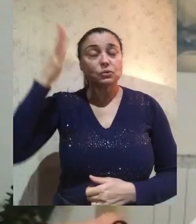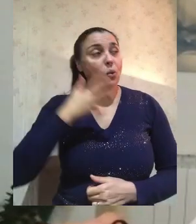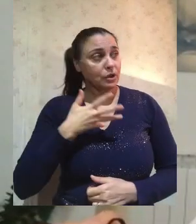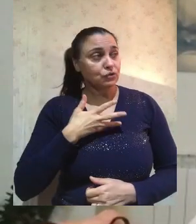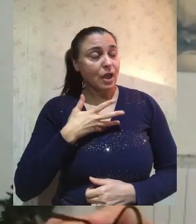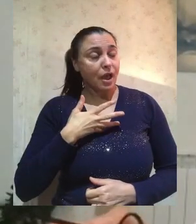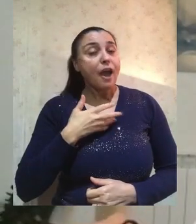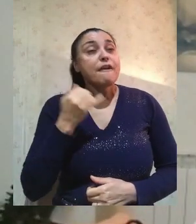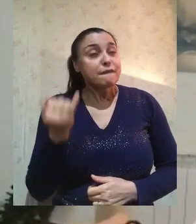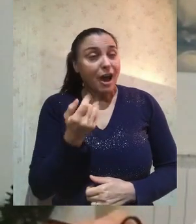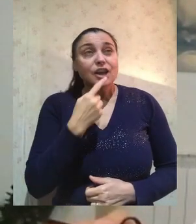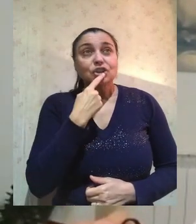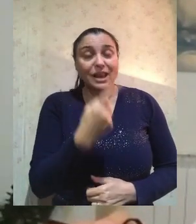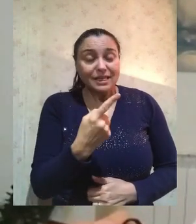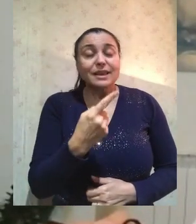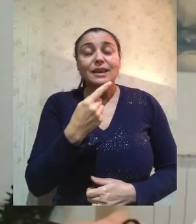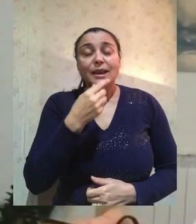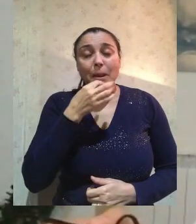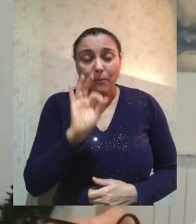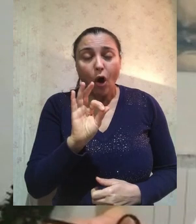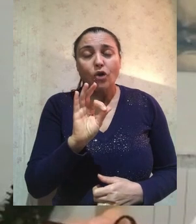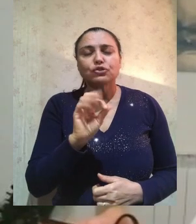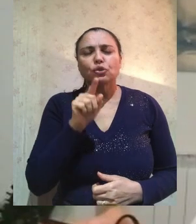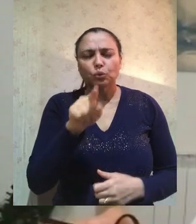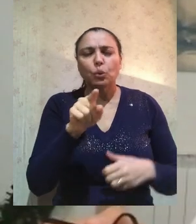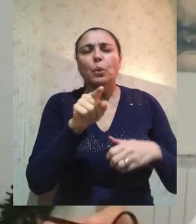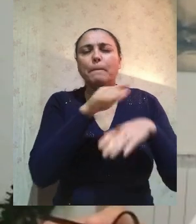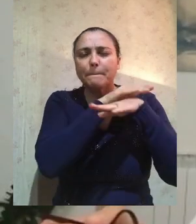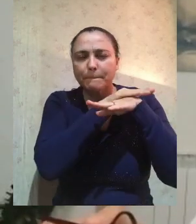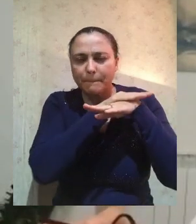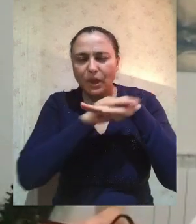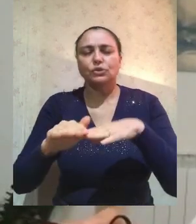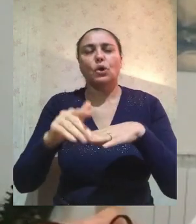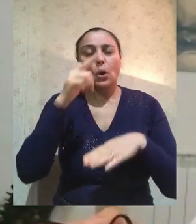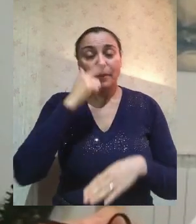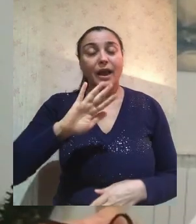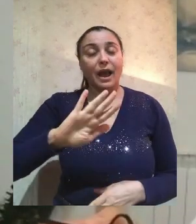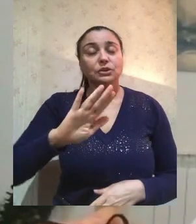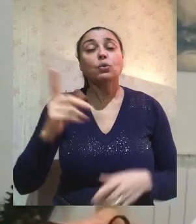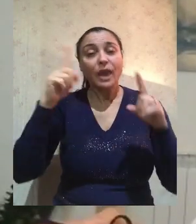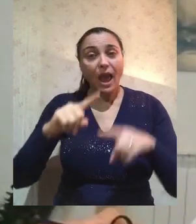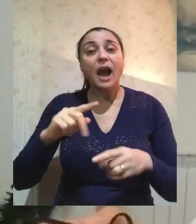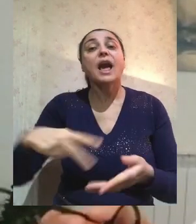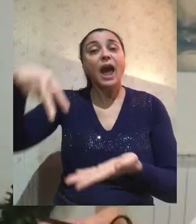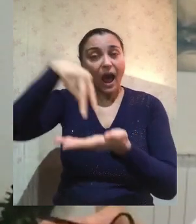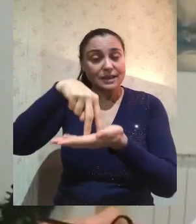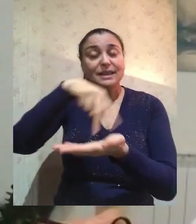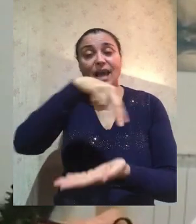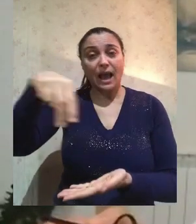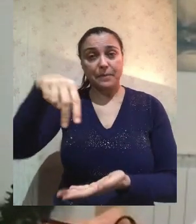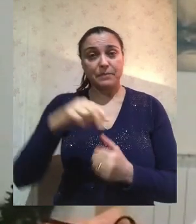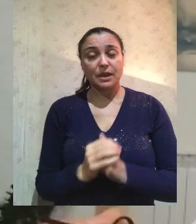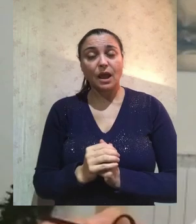alzati e cammina? Ora, affinché sappiate che il figlio dell'uomo ha sulla terra il potere di perdonare i peccati, io ti